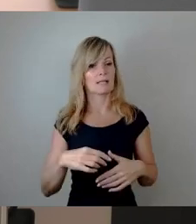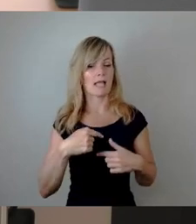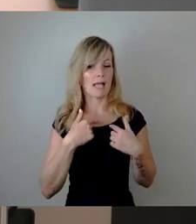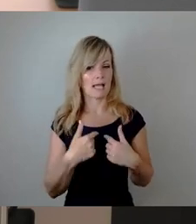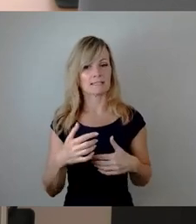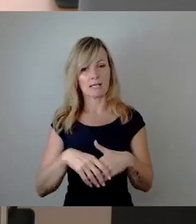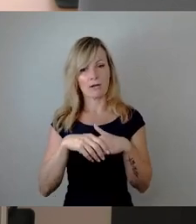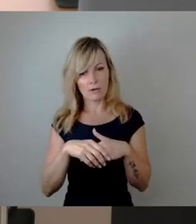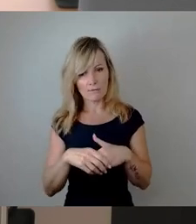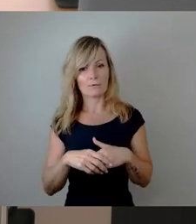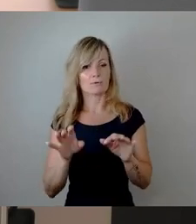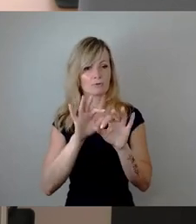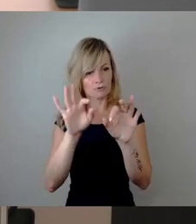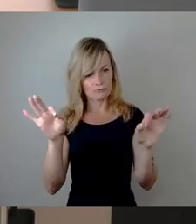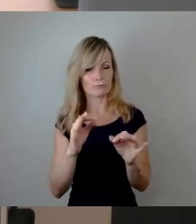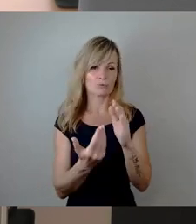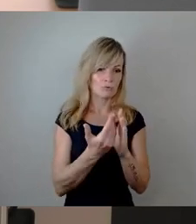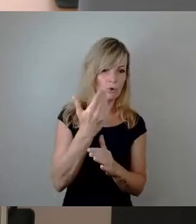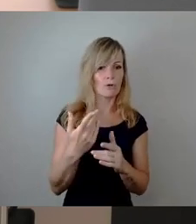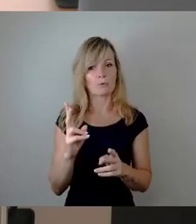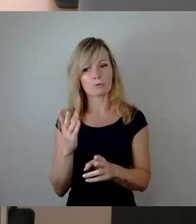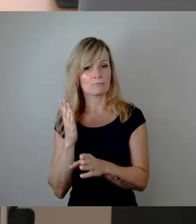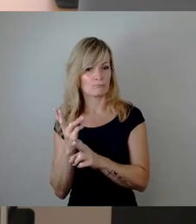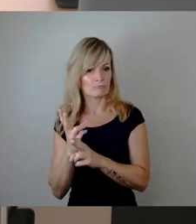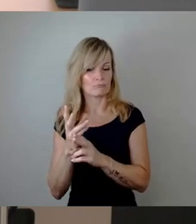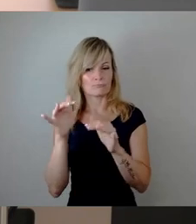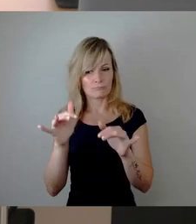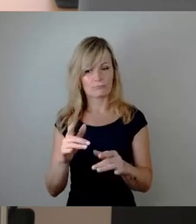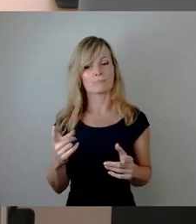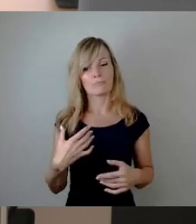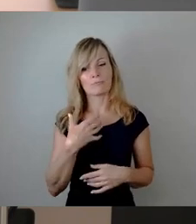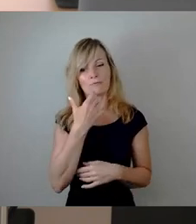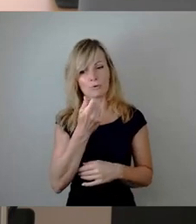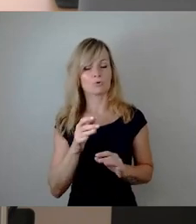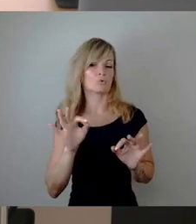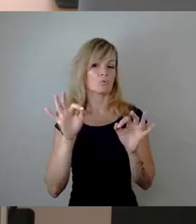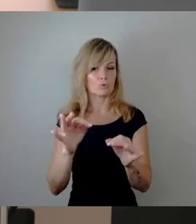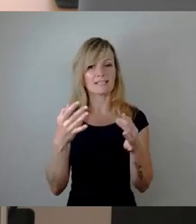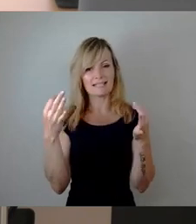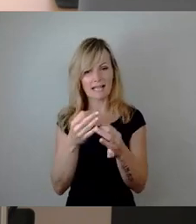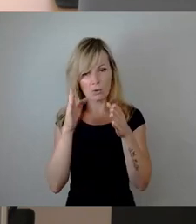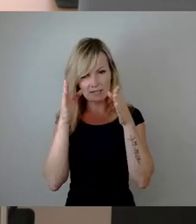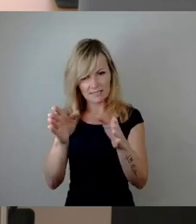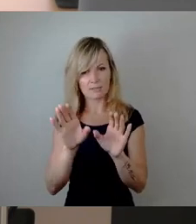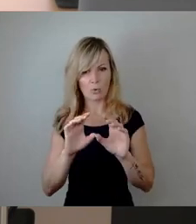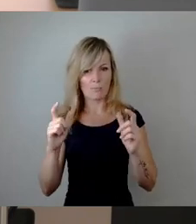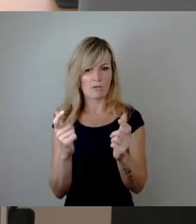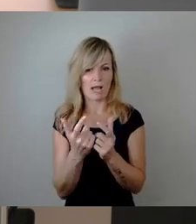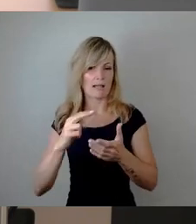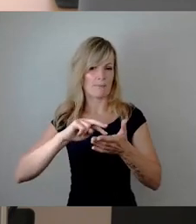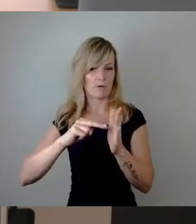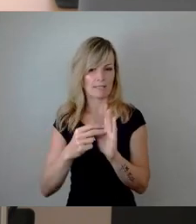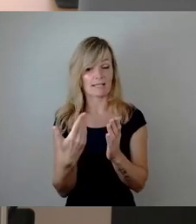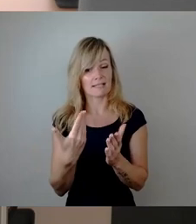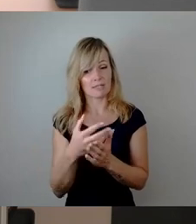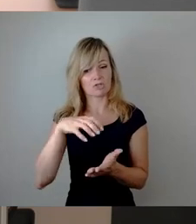gewählten und auf gute, sachorientierte Kommunalpolitik. Das wäre mein Wunsch für diesen Stadtrat. Das ist